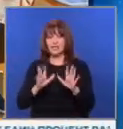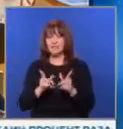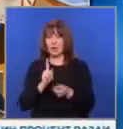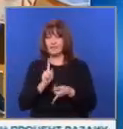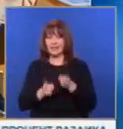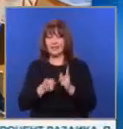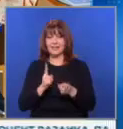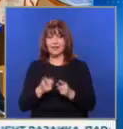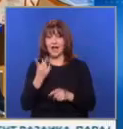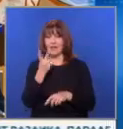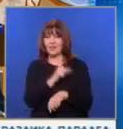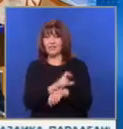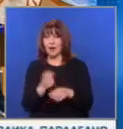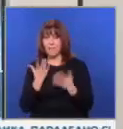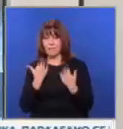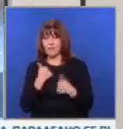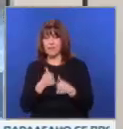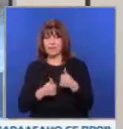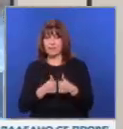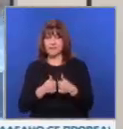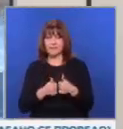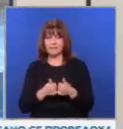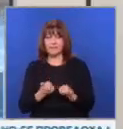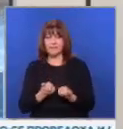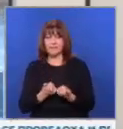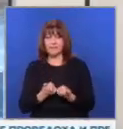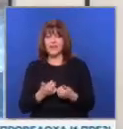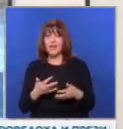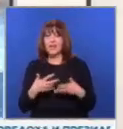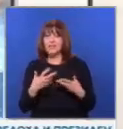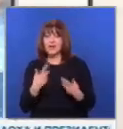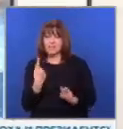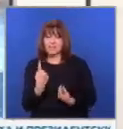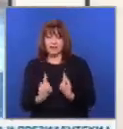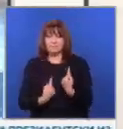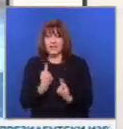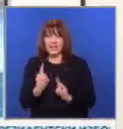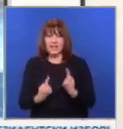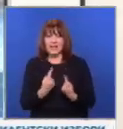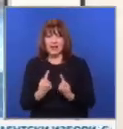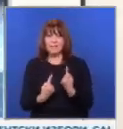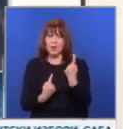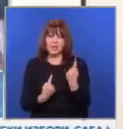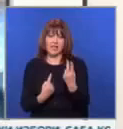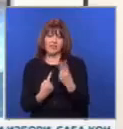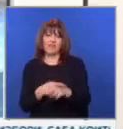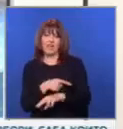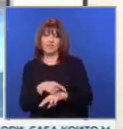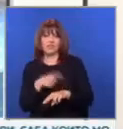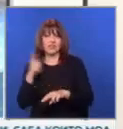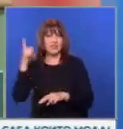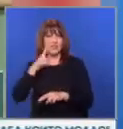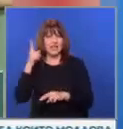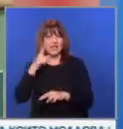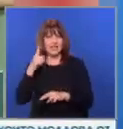тренират само две седници преди състезанието. Старахме се да играме по един-два часа всеки бъжи ден в